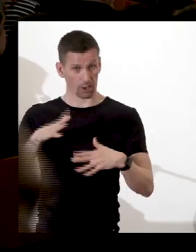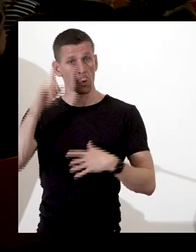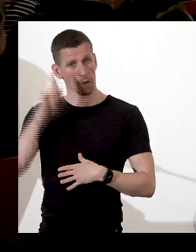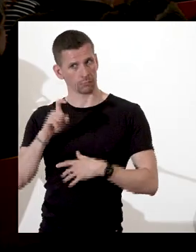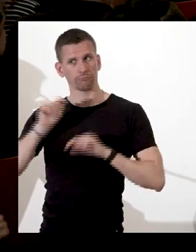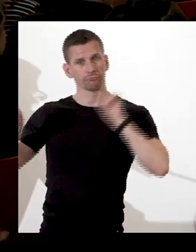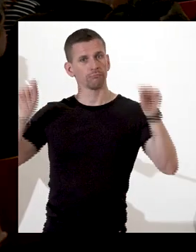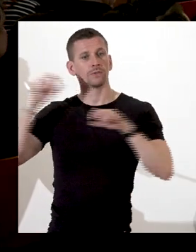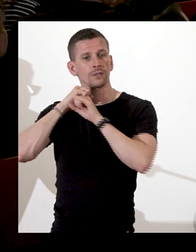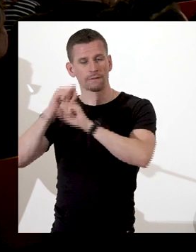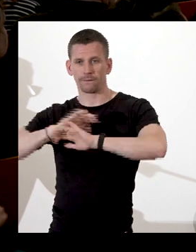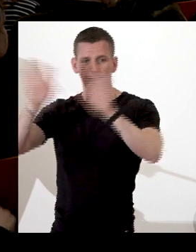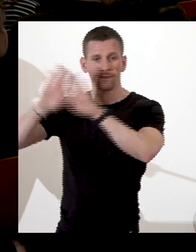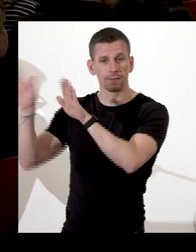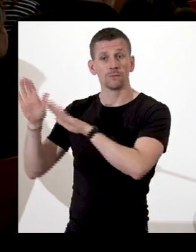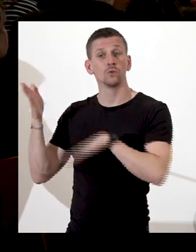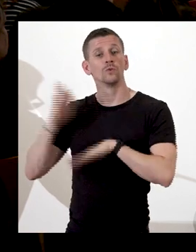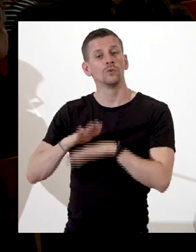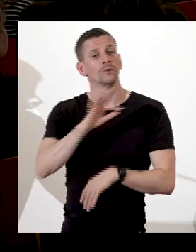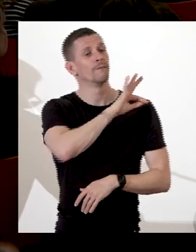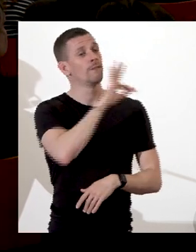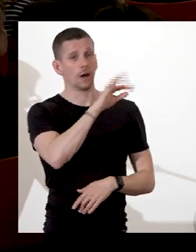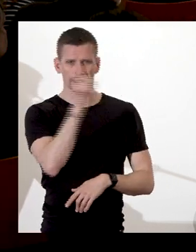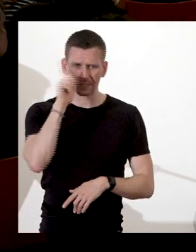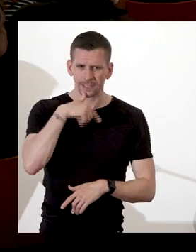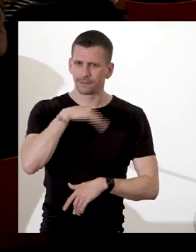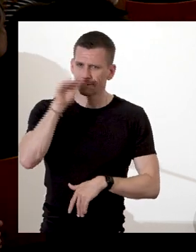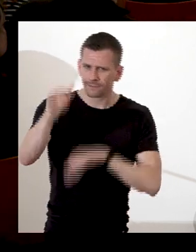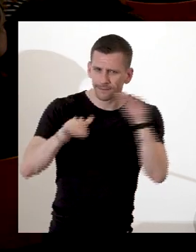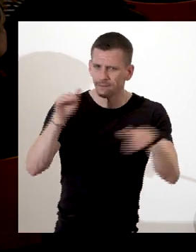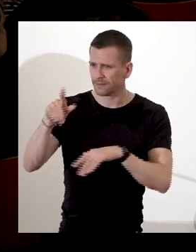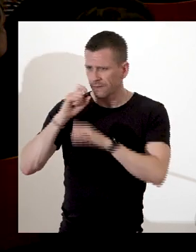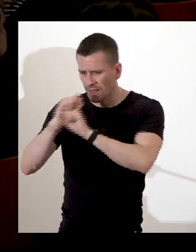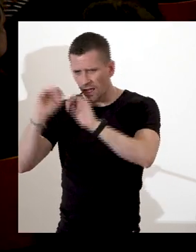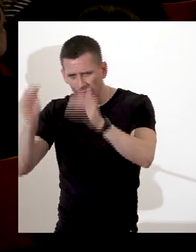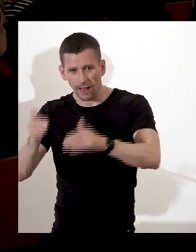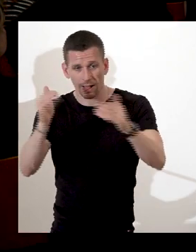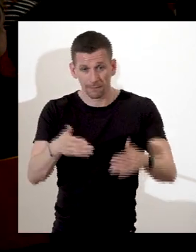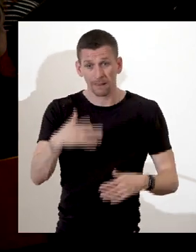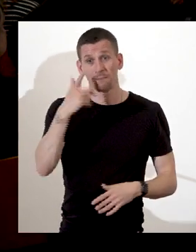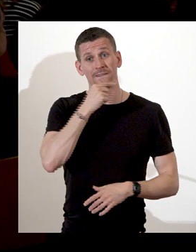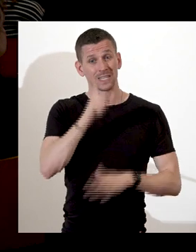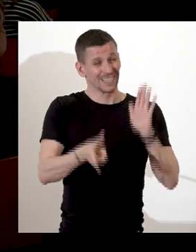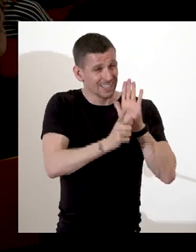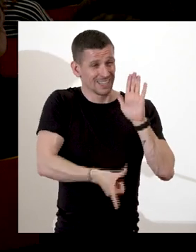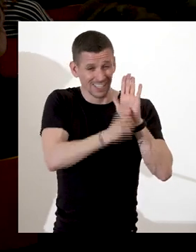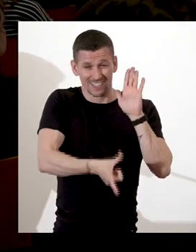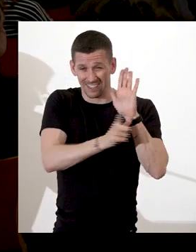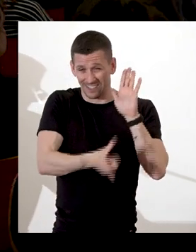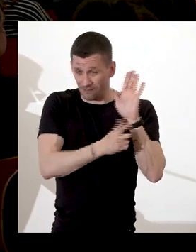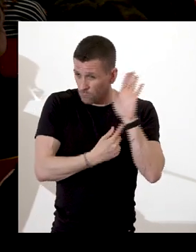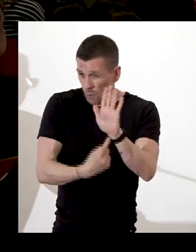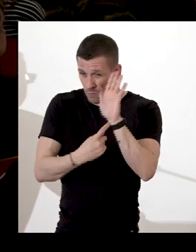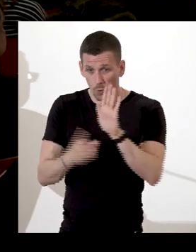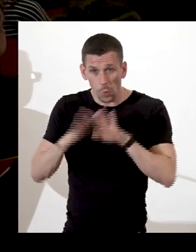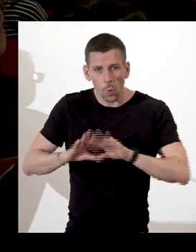plusieurs textes de loi sont nécessaires pour y parvenir. Nantes, premier port de traite français au XVIIIe siècle, le reste